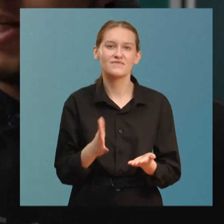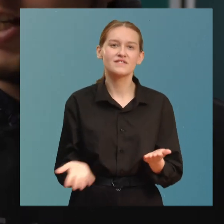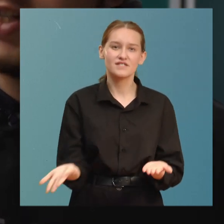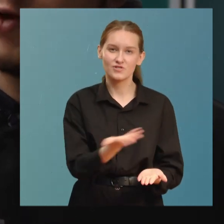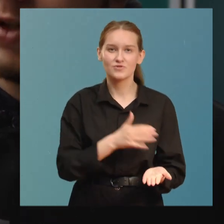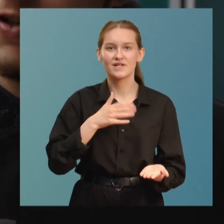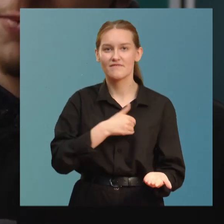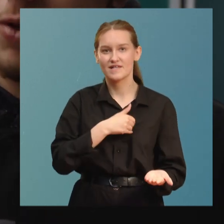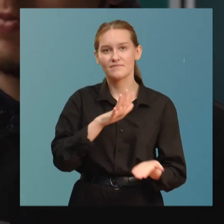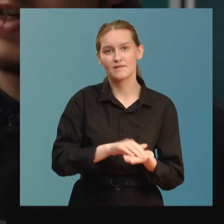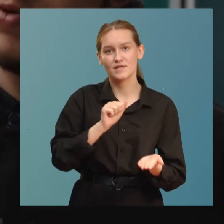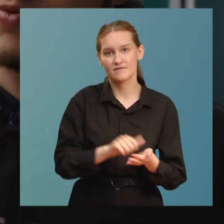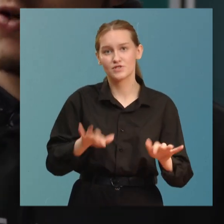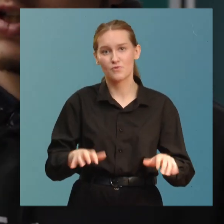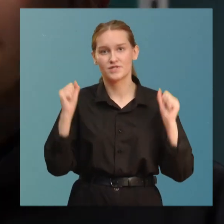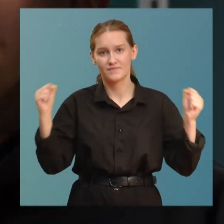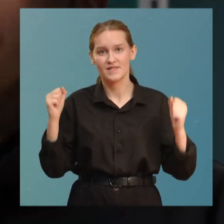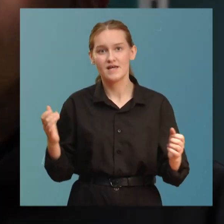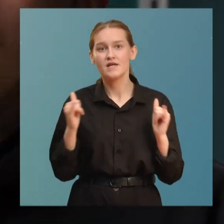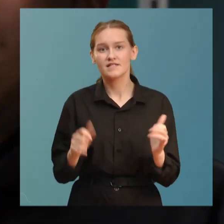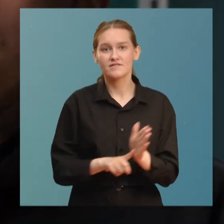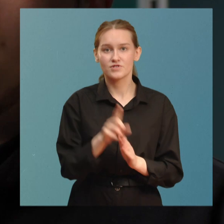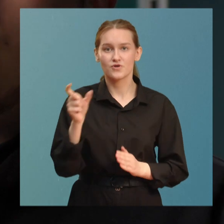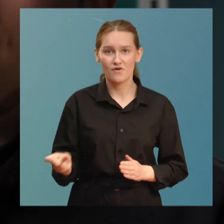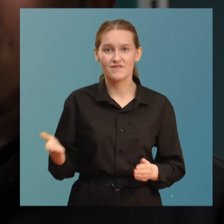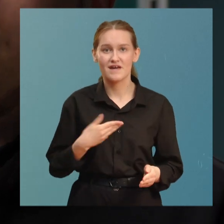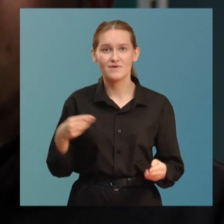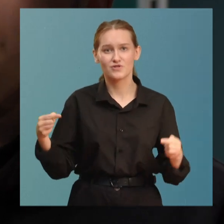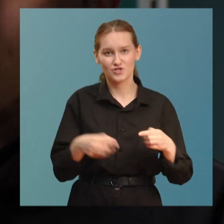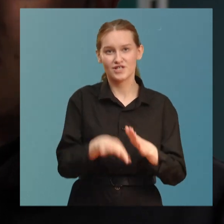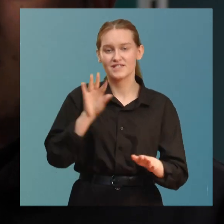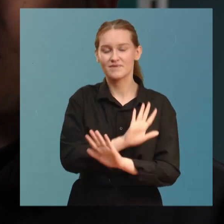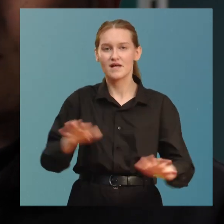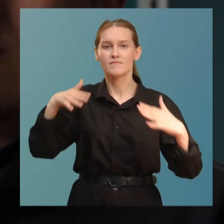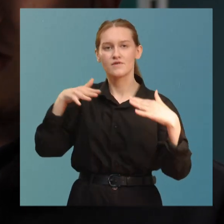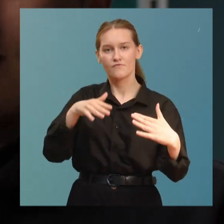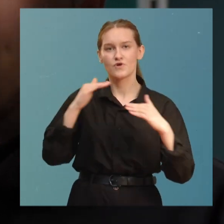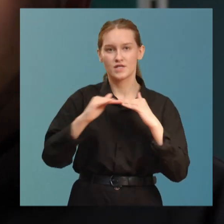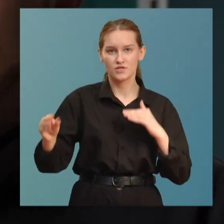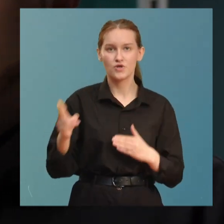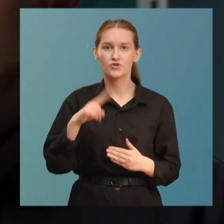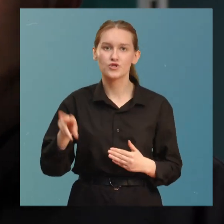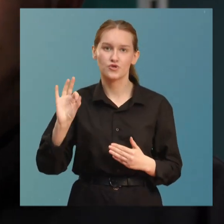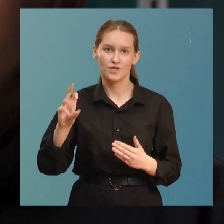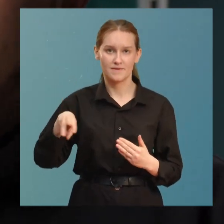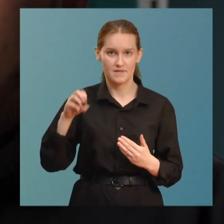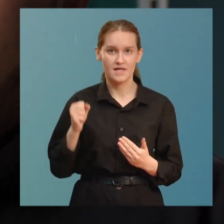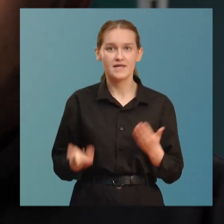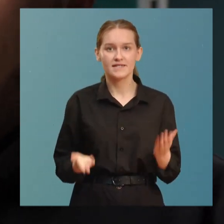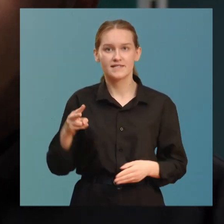времени, если уж мы говорим именно про киберспорт. Для новичков я бы точно не избирал боевую арену, то есть Dota или Лига Легенд.